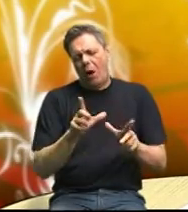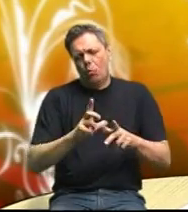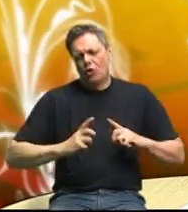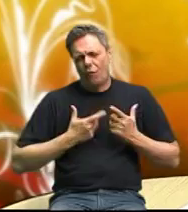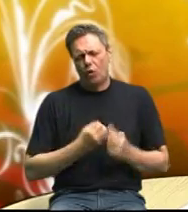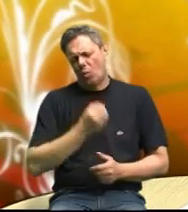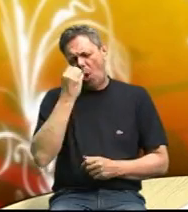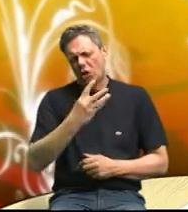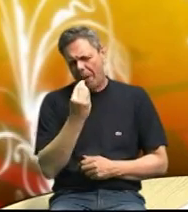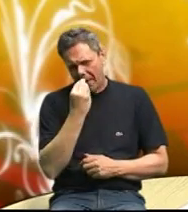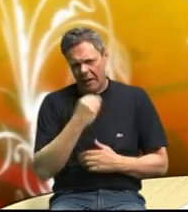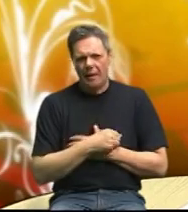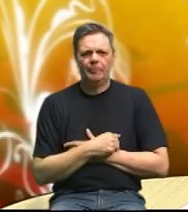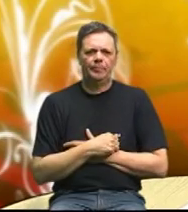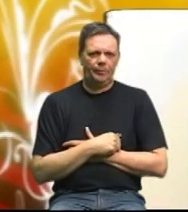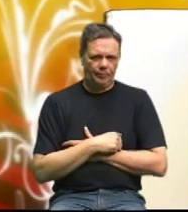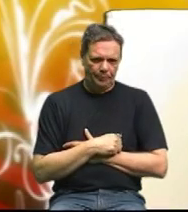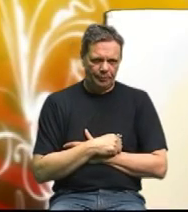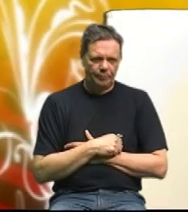Lošom prehranom.